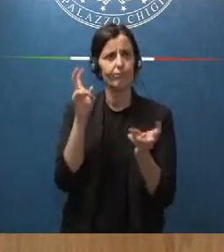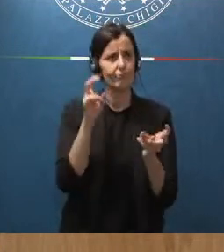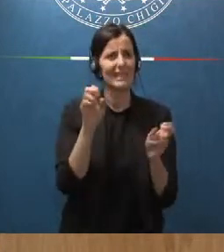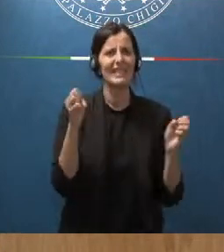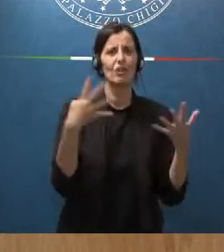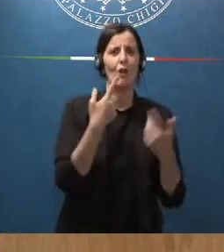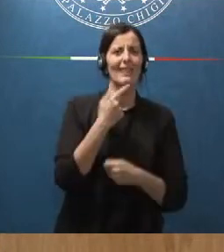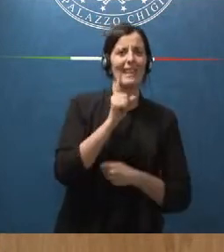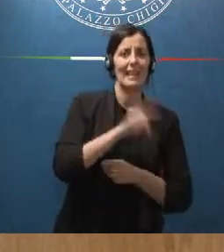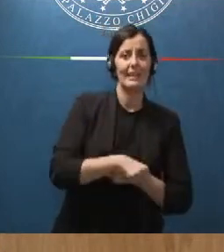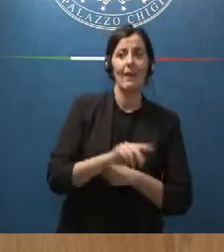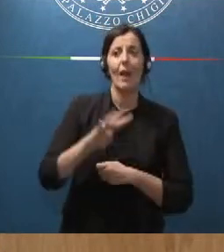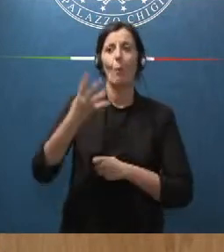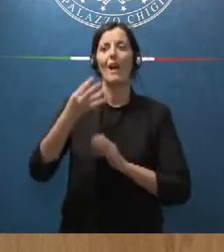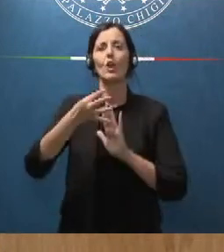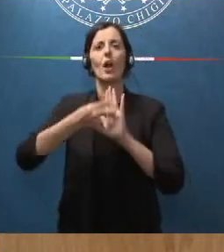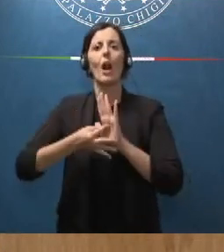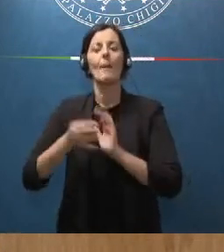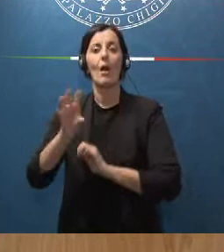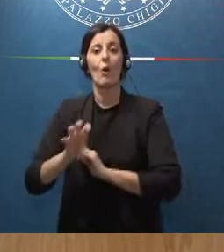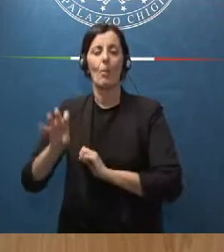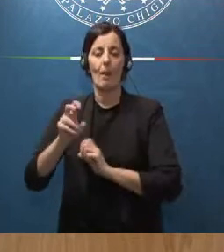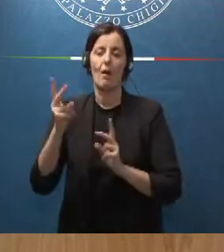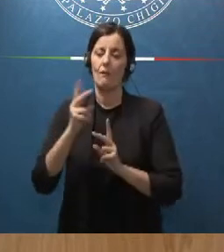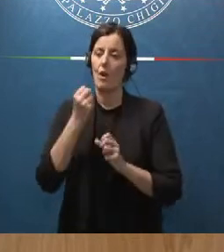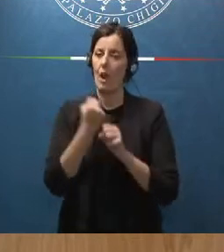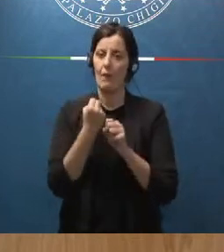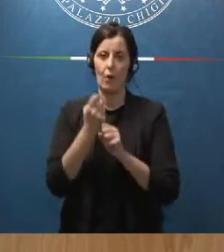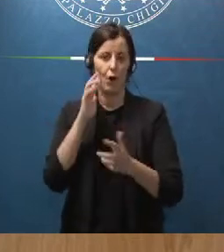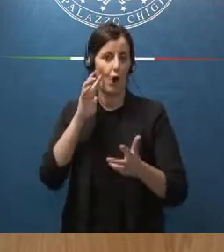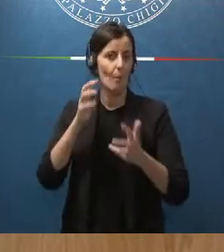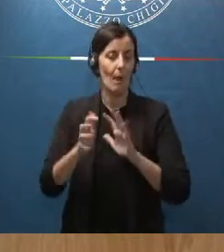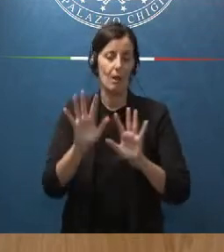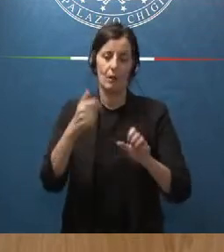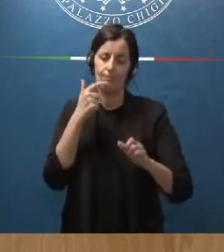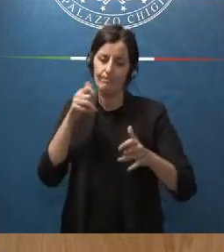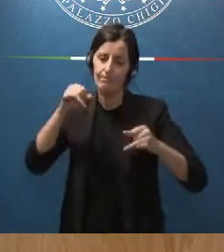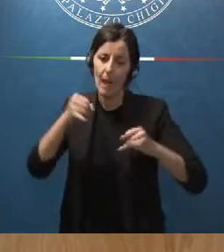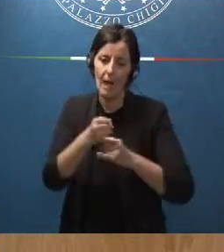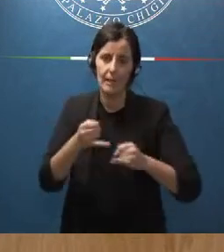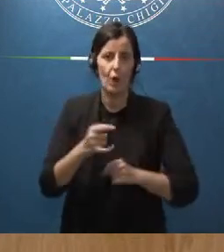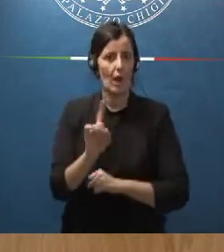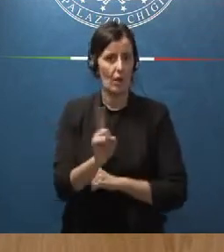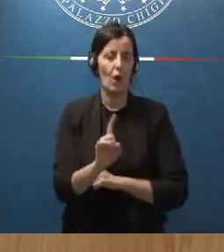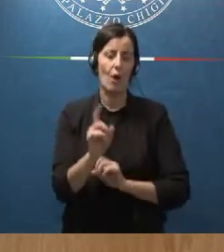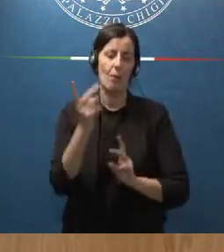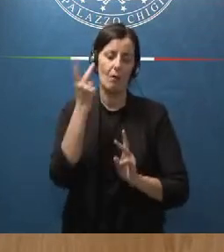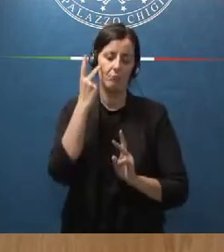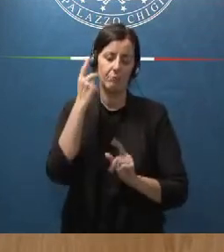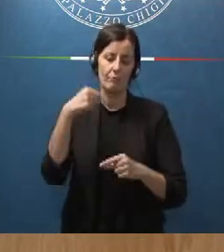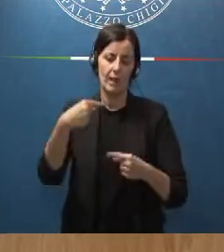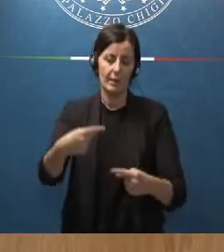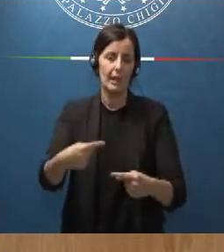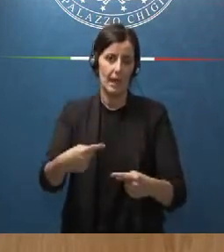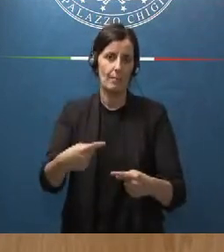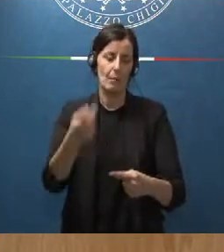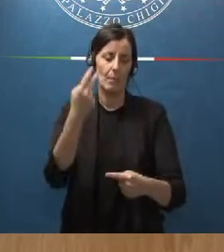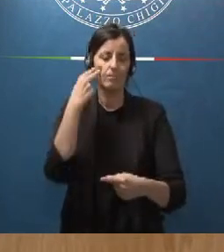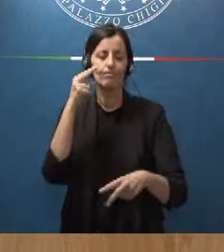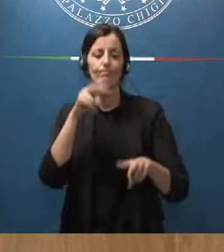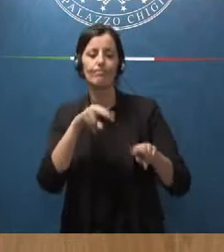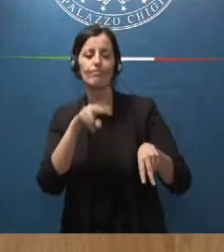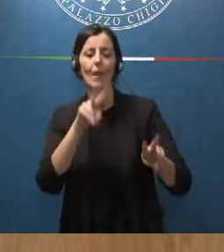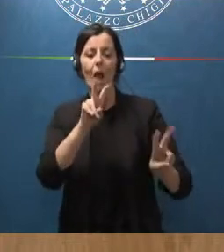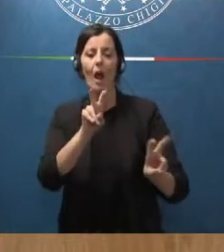e 4 regolamenti europei è un lavoro molto complesso non entro nel merito nel dettaglio poi si potranno verificare le diverse